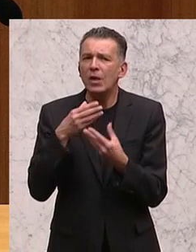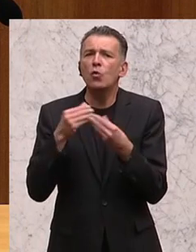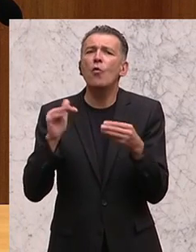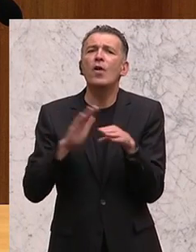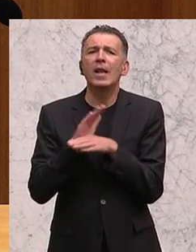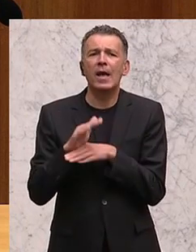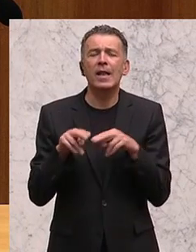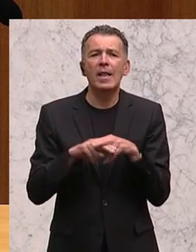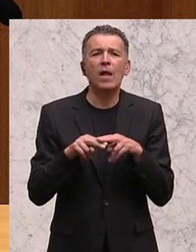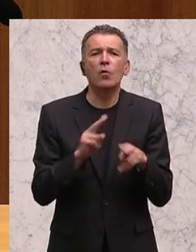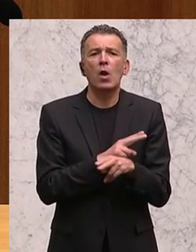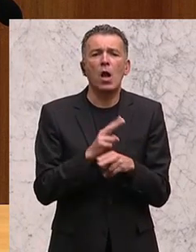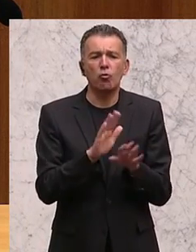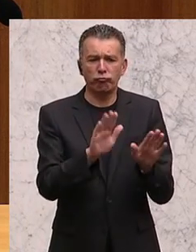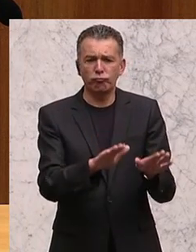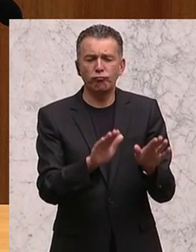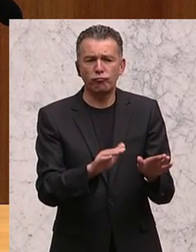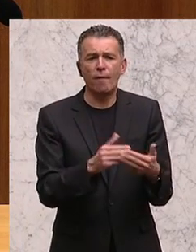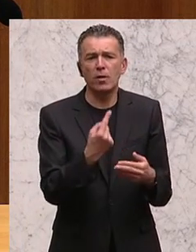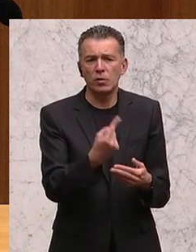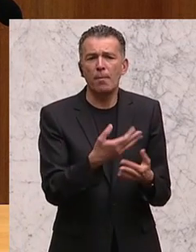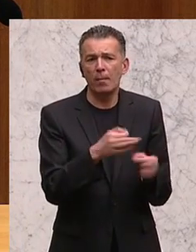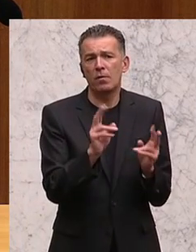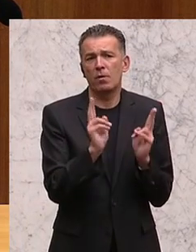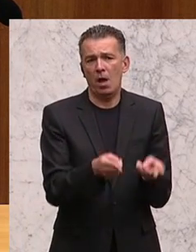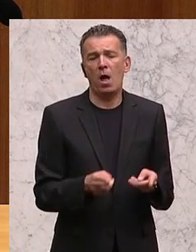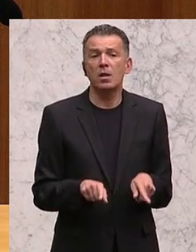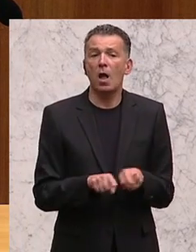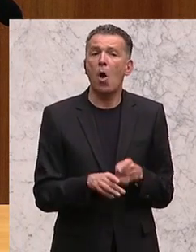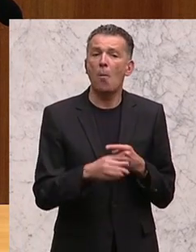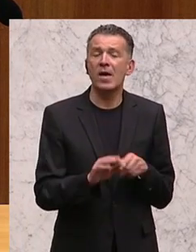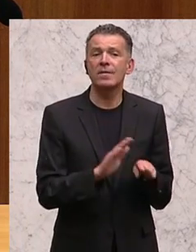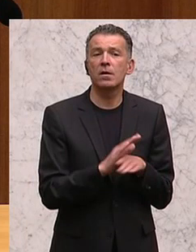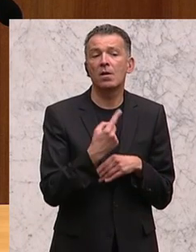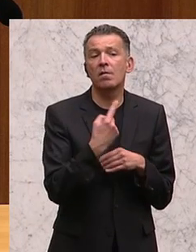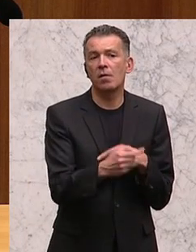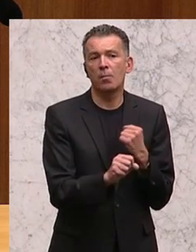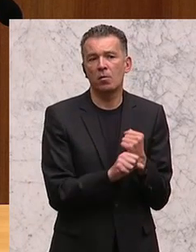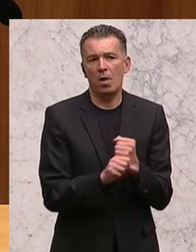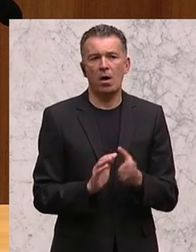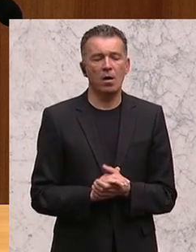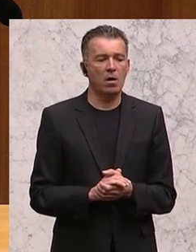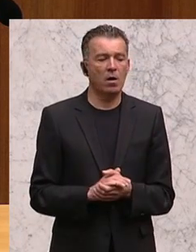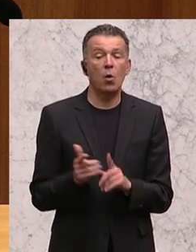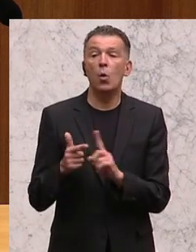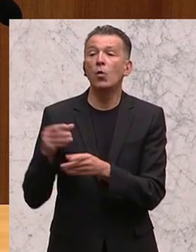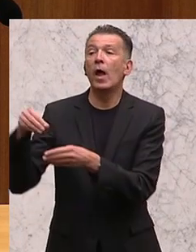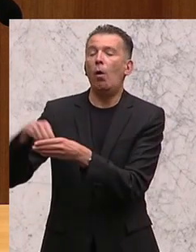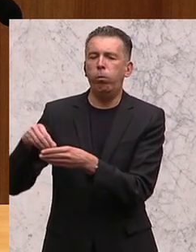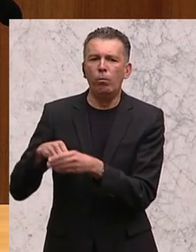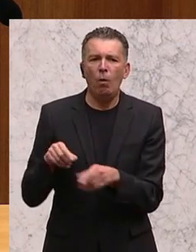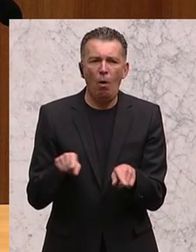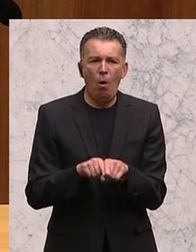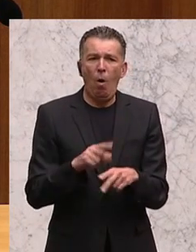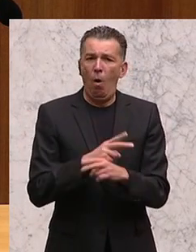Nationalstaaten das tun, was sie auch am besten können und wo sie auch am besten die Gesetze selber machen können. Und Einsparungen, auch im